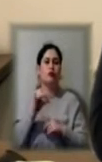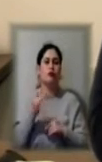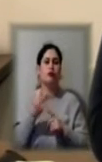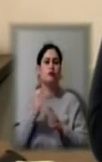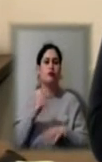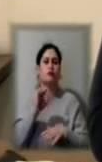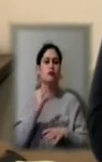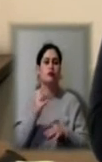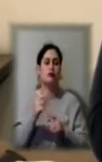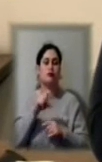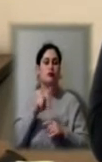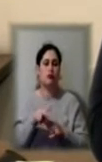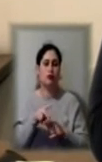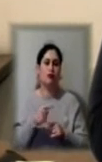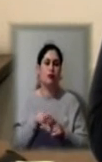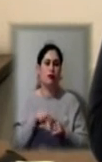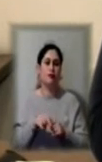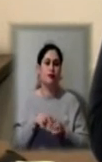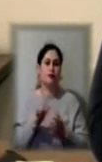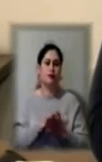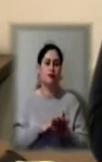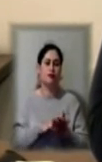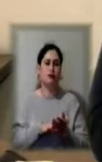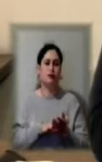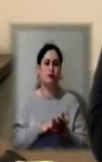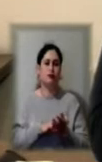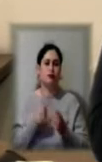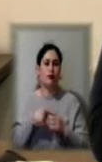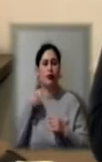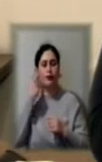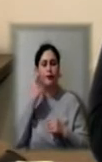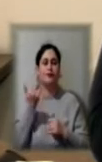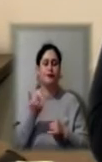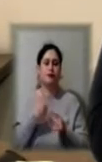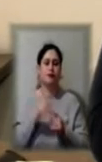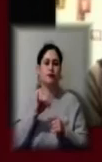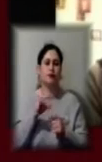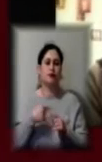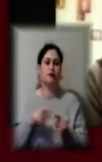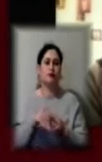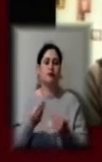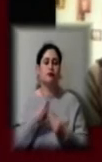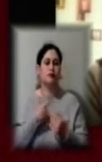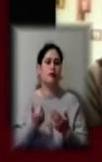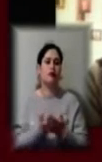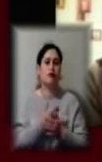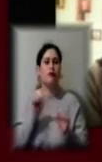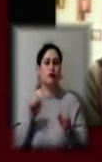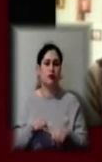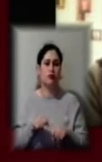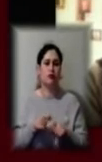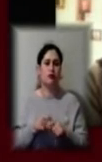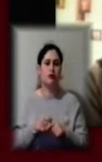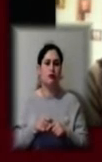або ще десь. так далі. Я думаю, сьогодні карантин нам теж дає якісь нові можливості. Начинається з утра,